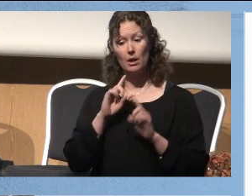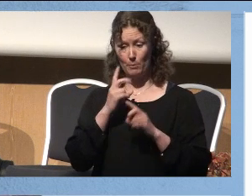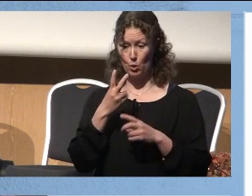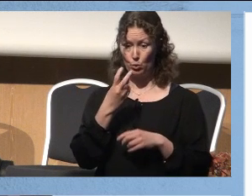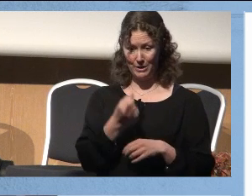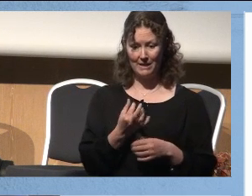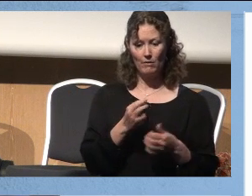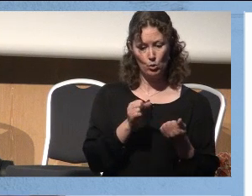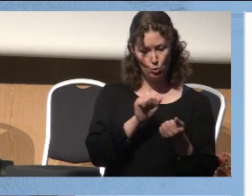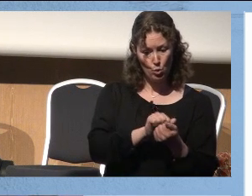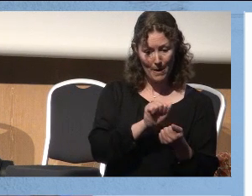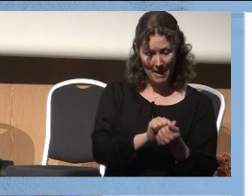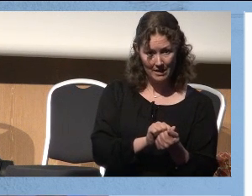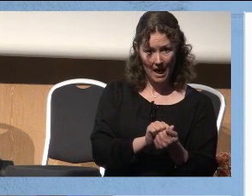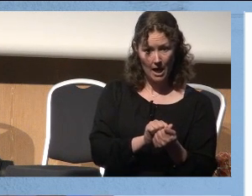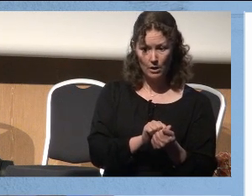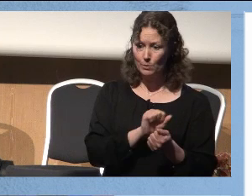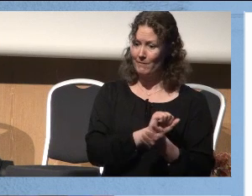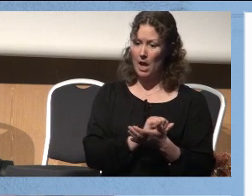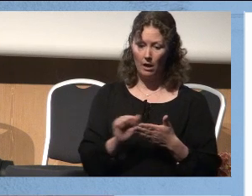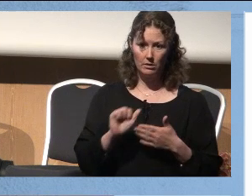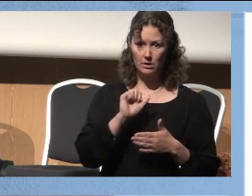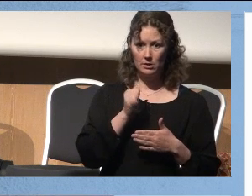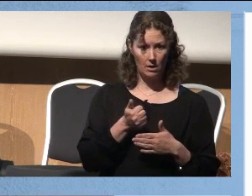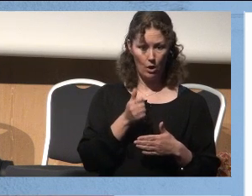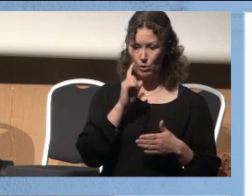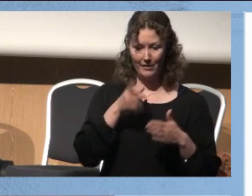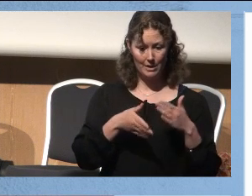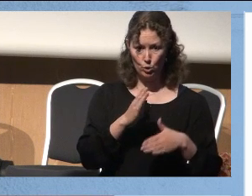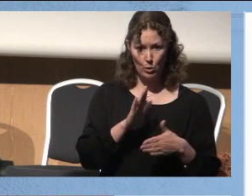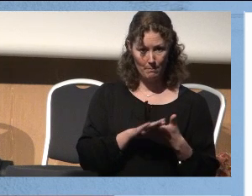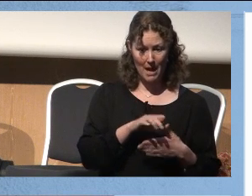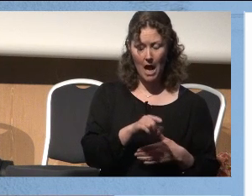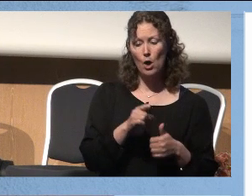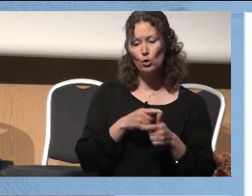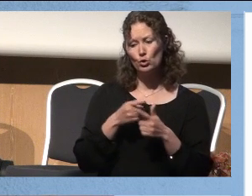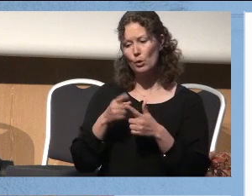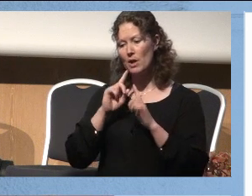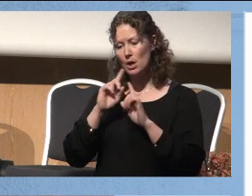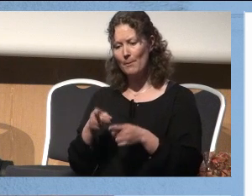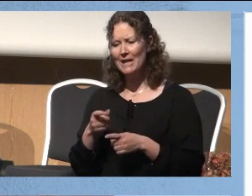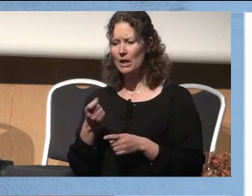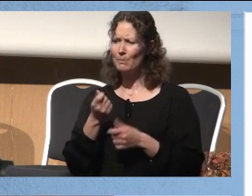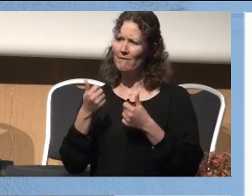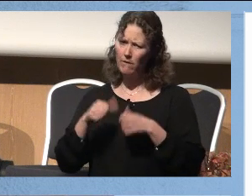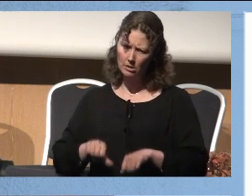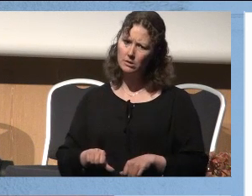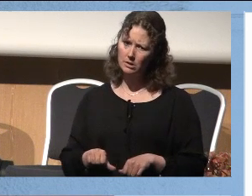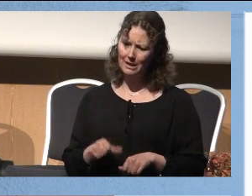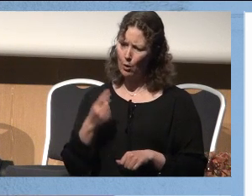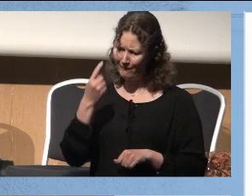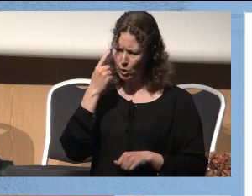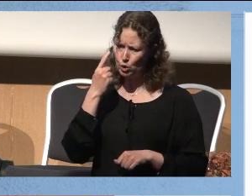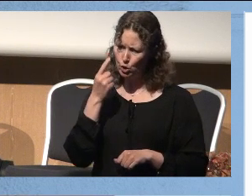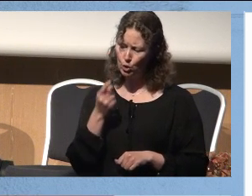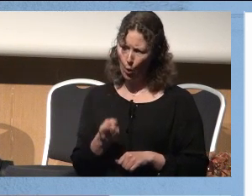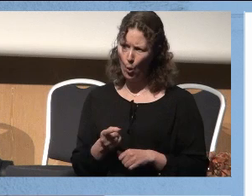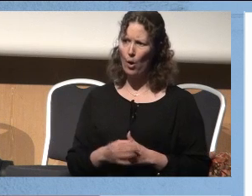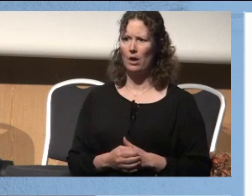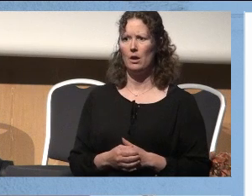å dokumentere, som vi aldri noensinne skal og kan slutte med, og så er det en del rapporteringer som er vanskelig å forstå.